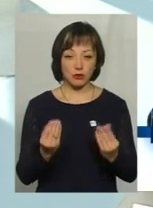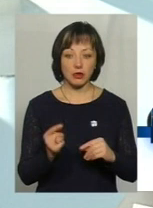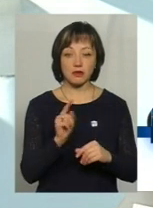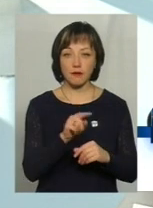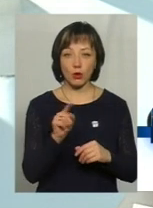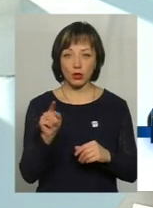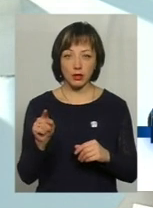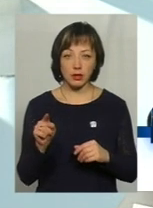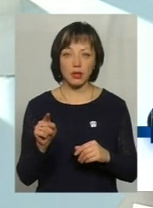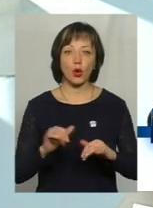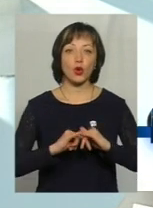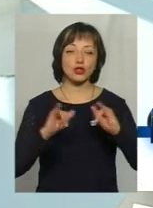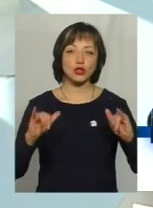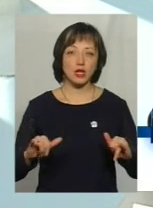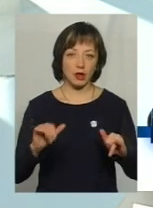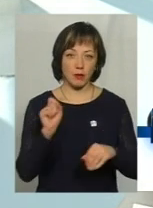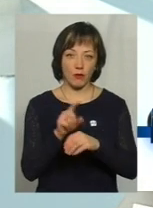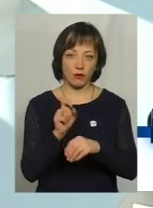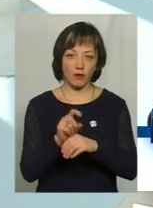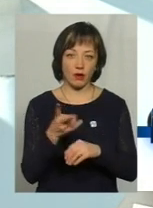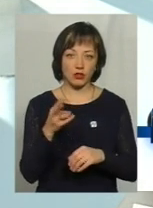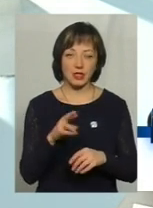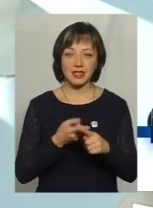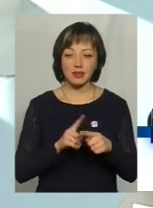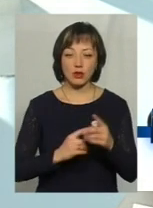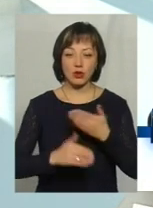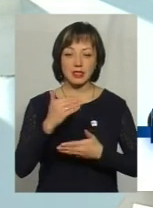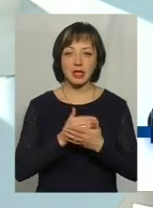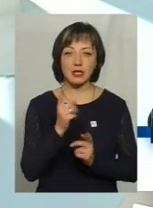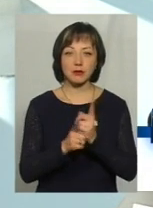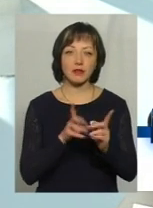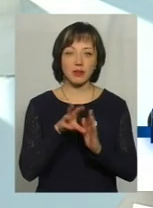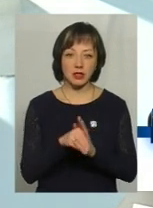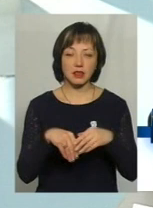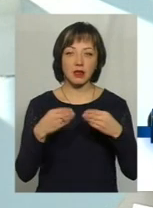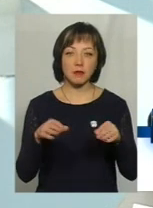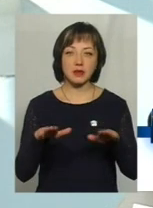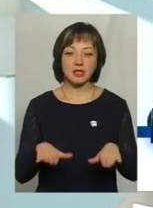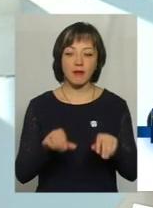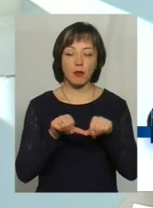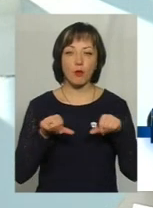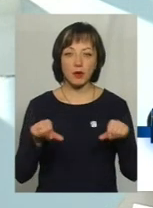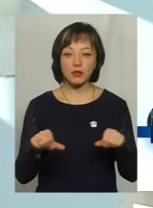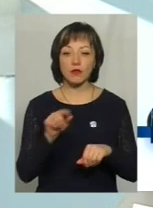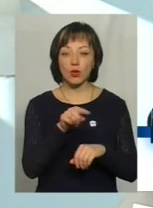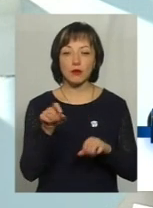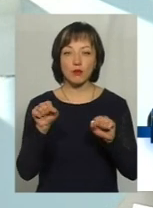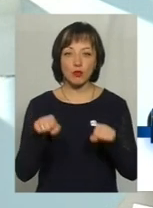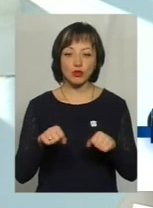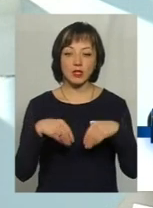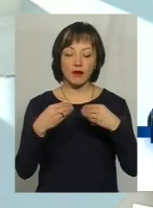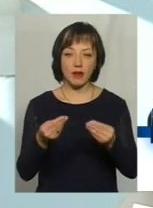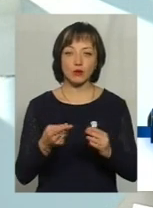розширили повноваження. І крім цього, останні зміни внесили і дають повноваження місцевим комісіям, що вони навіть можуть